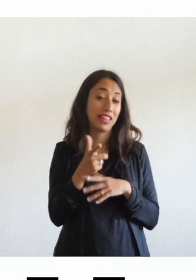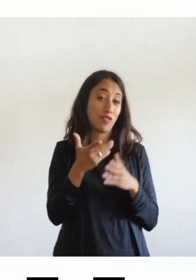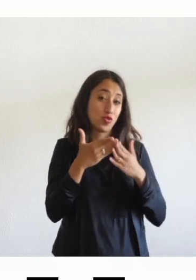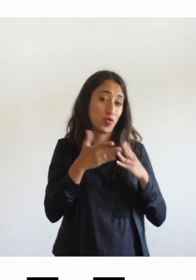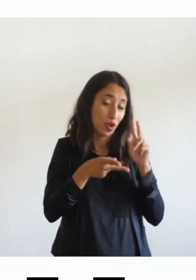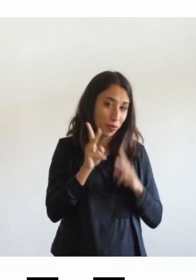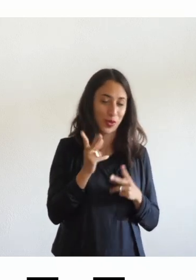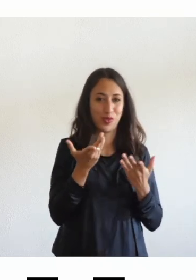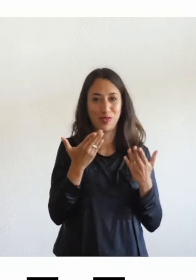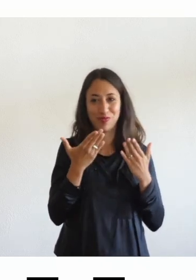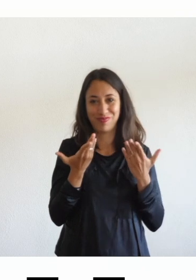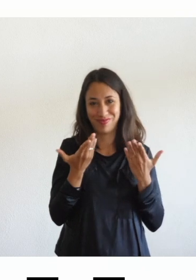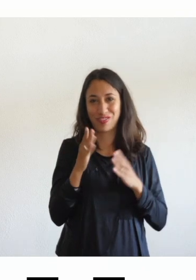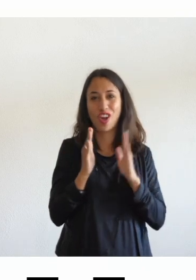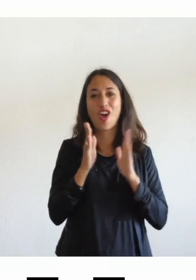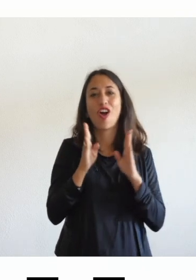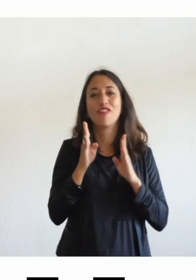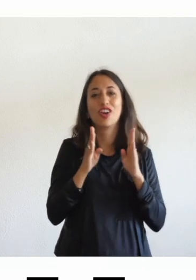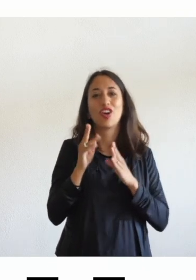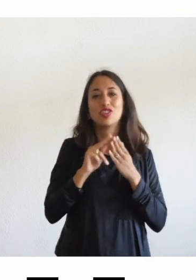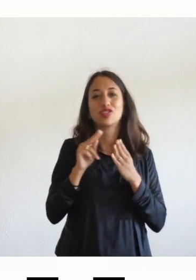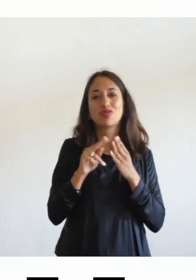rispetto agli ordini di scuola